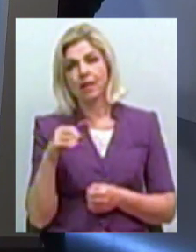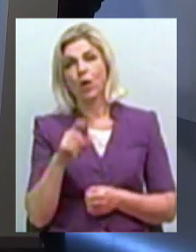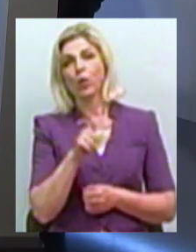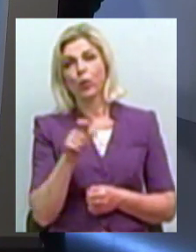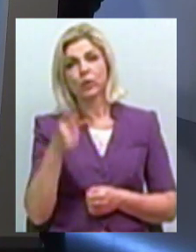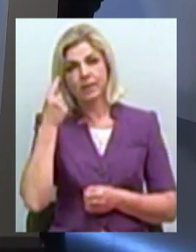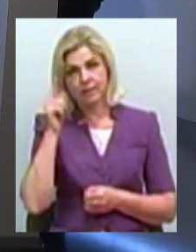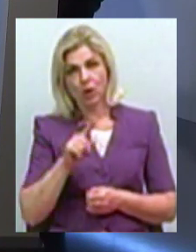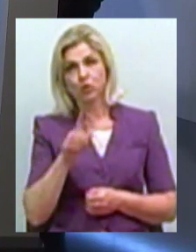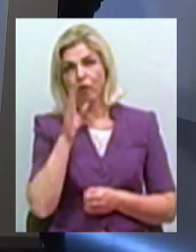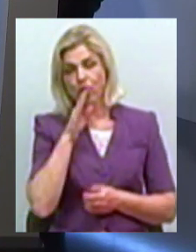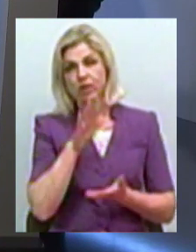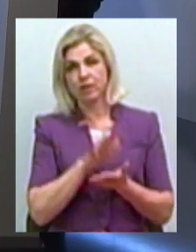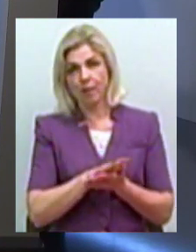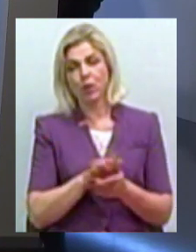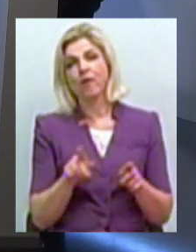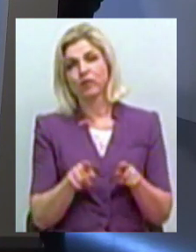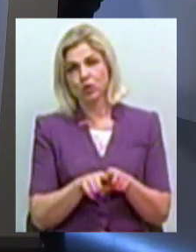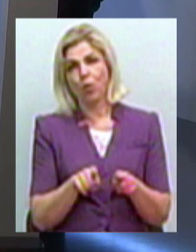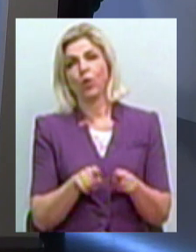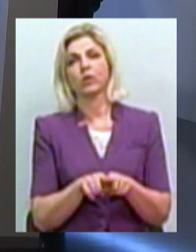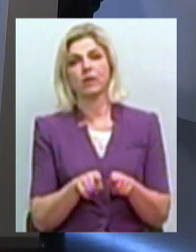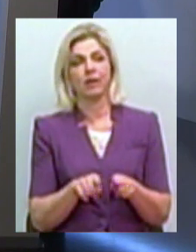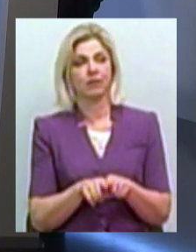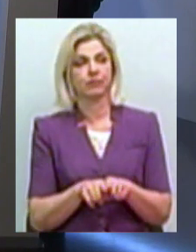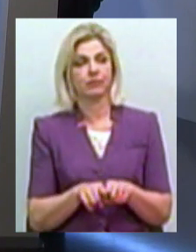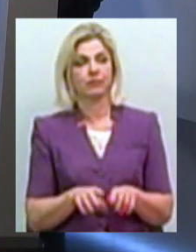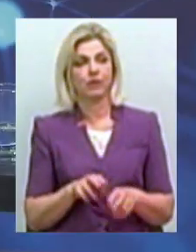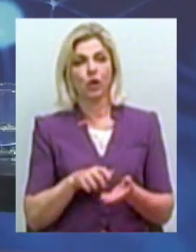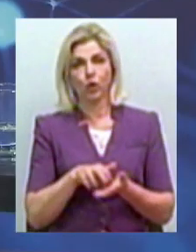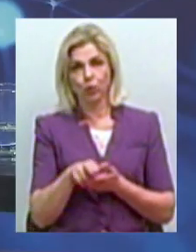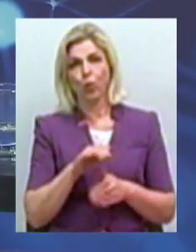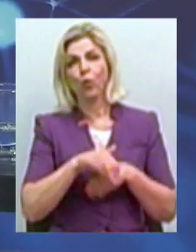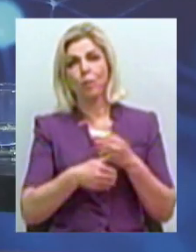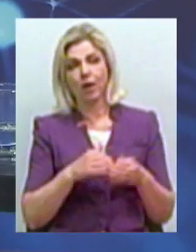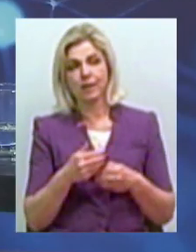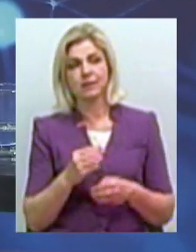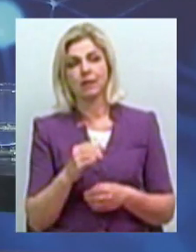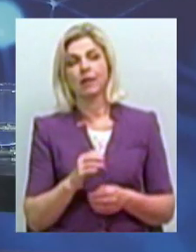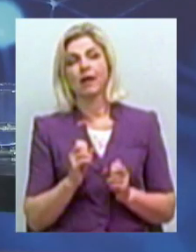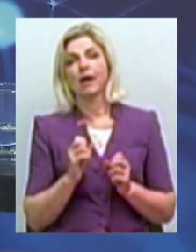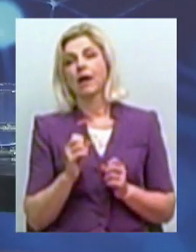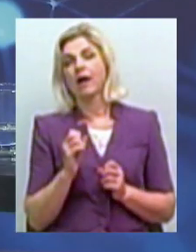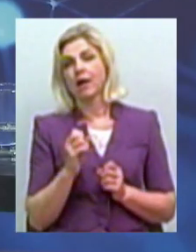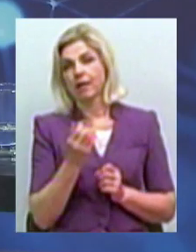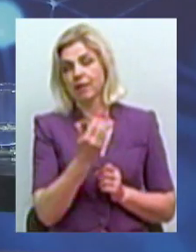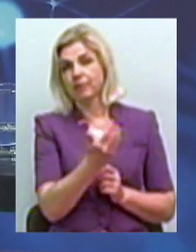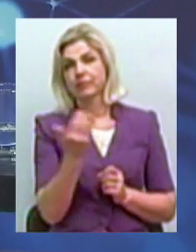знають, що вода забруднена і все одне йдуть купатись. Ілляна, Тетяна.